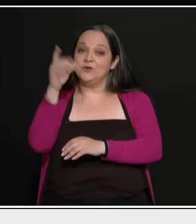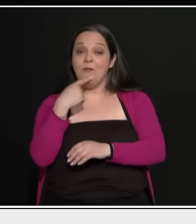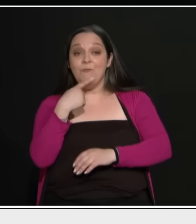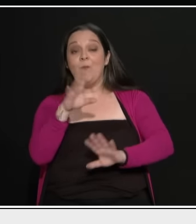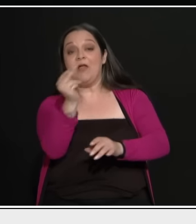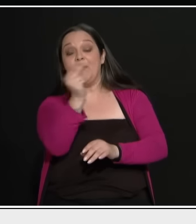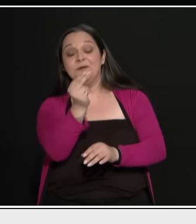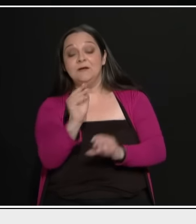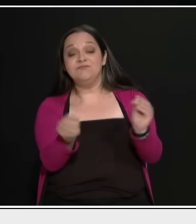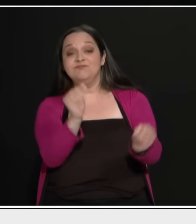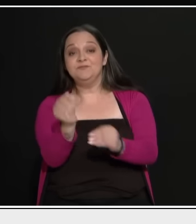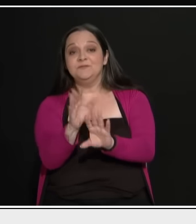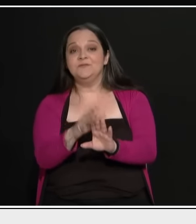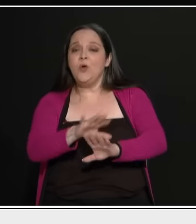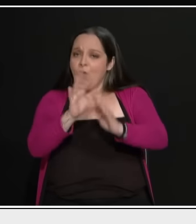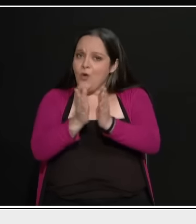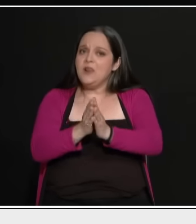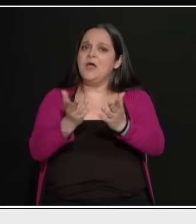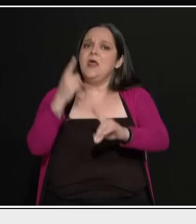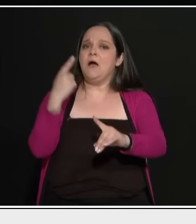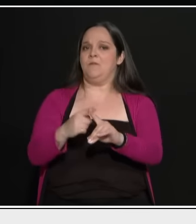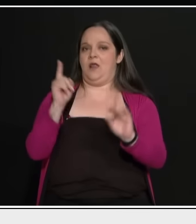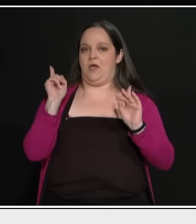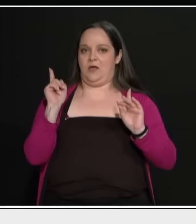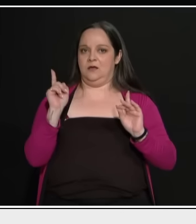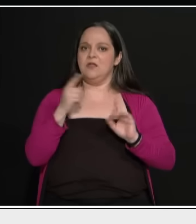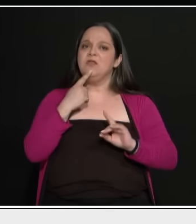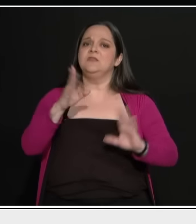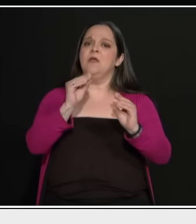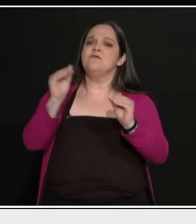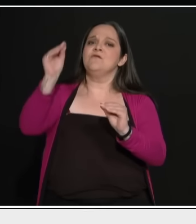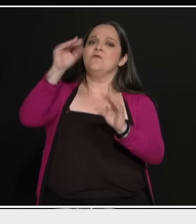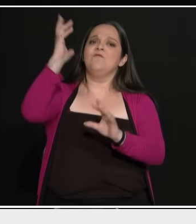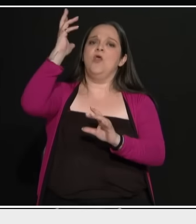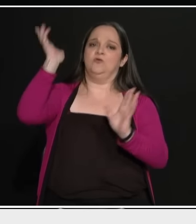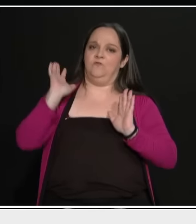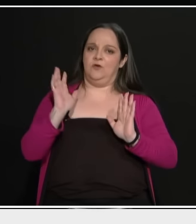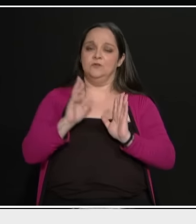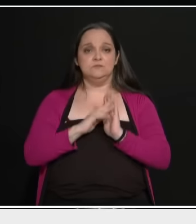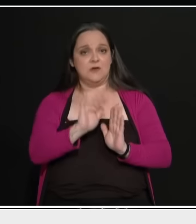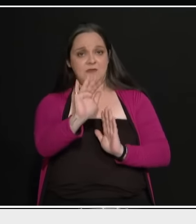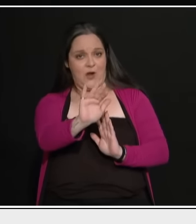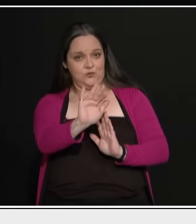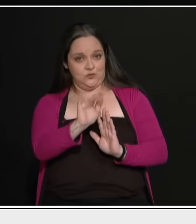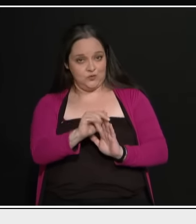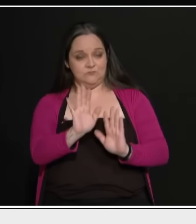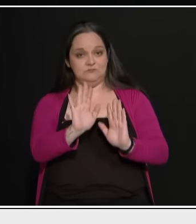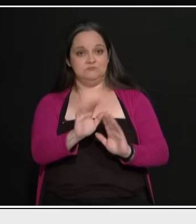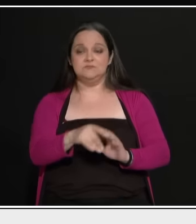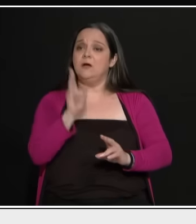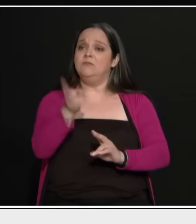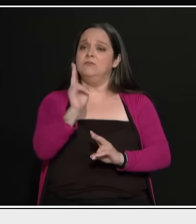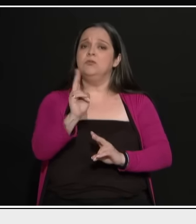πολλά θέματα για να τα πάνε... όλα είναι απλά. Δεν είναι λέω κανένα φιλοσοφικό. Να το ρωτήσω τώρα έτσι. Δεν τον